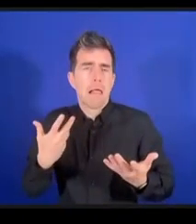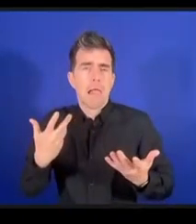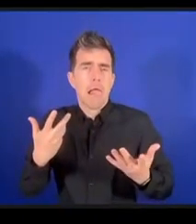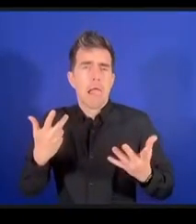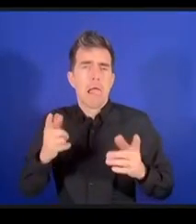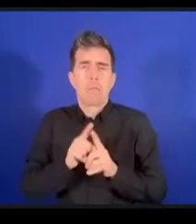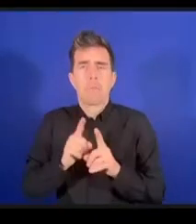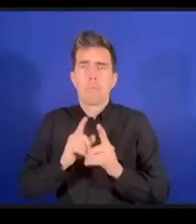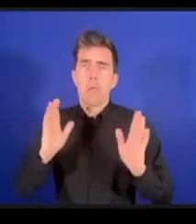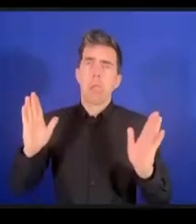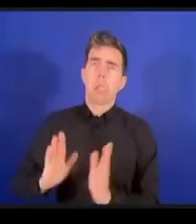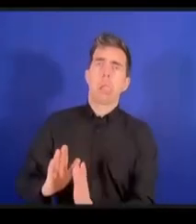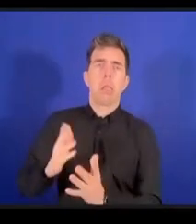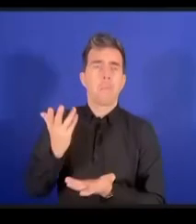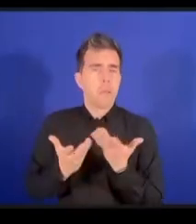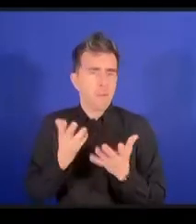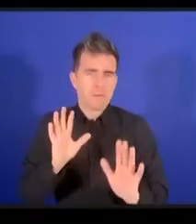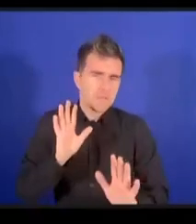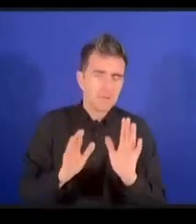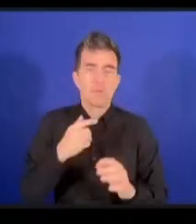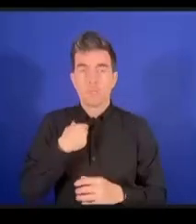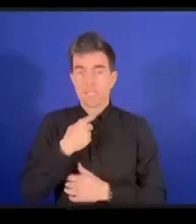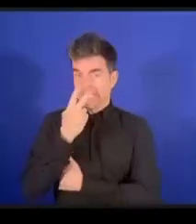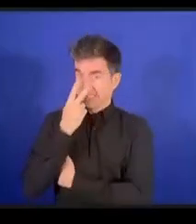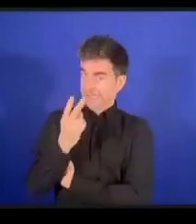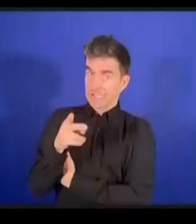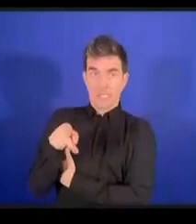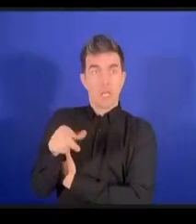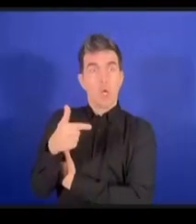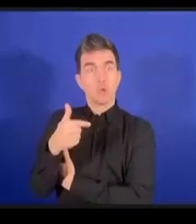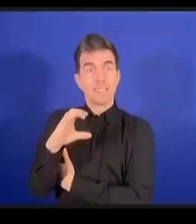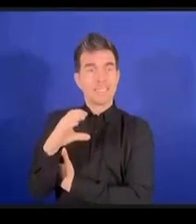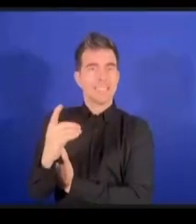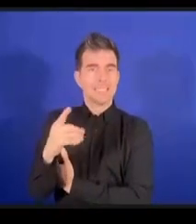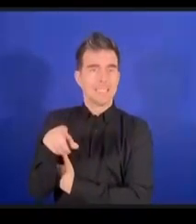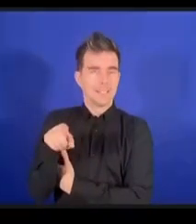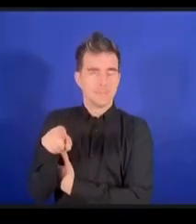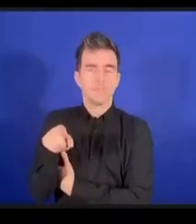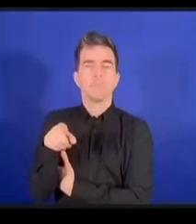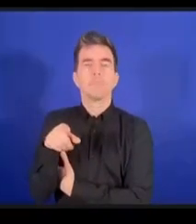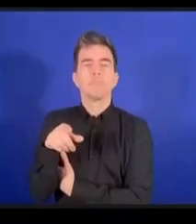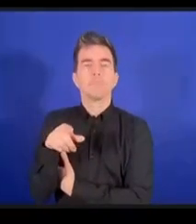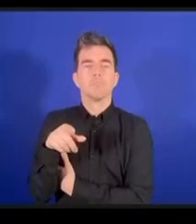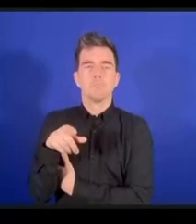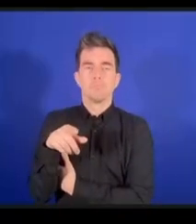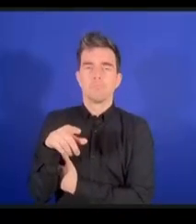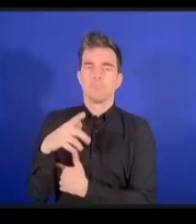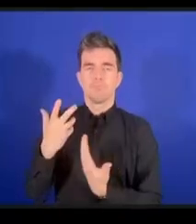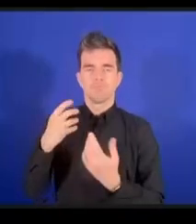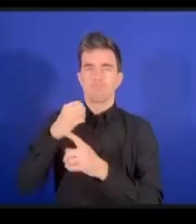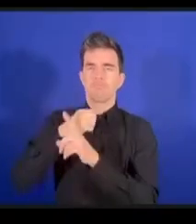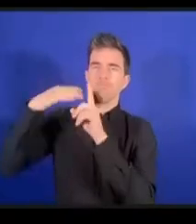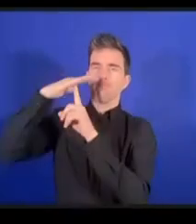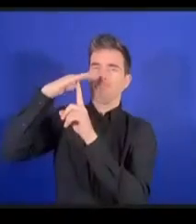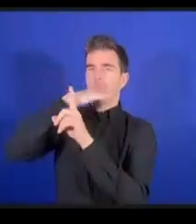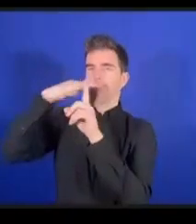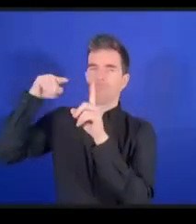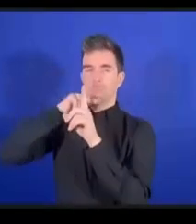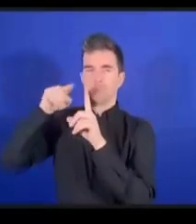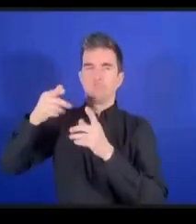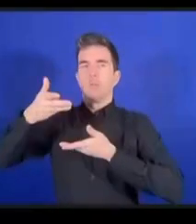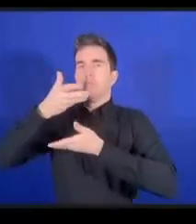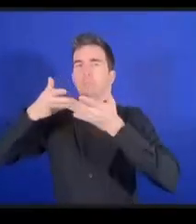et puis toute une série de principes du sommet jusqu'à la base alors que je vois